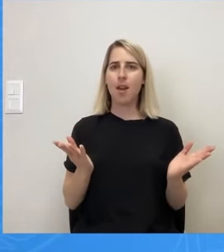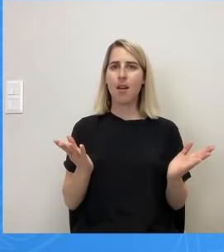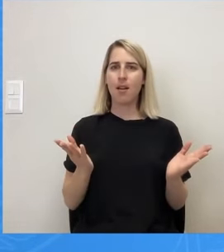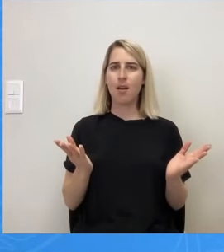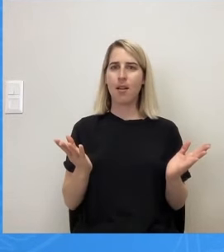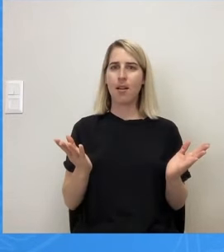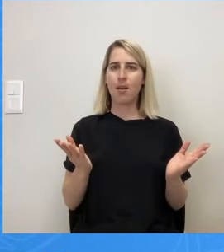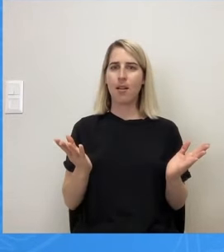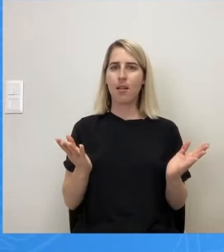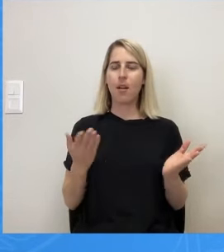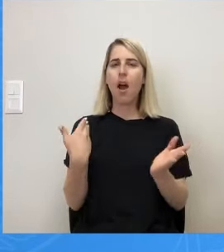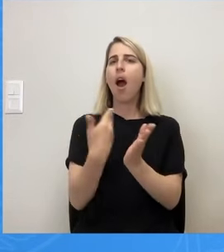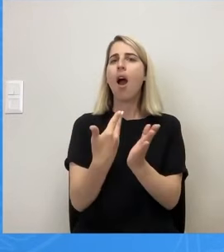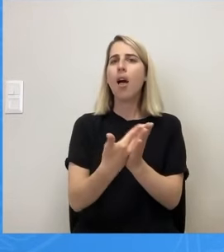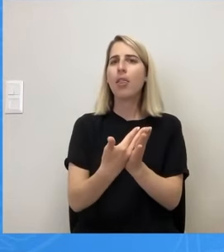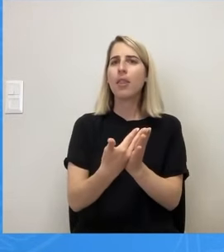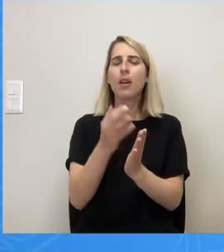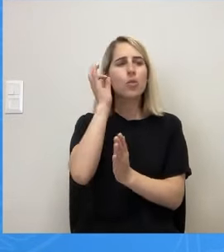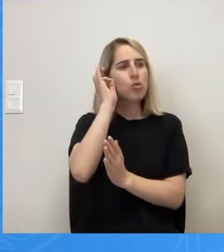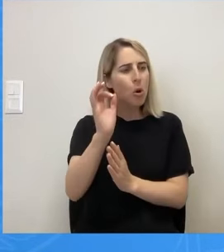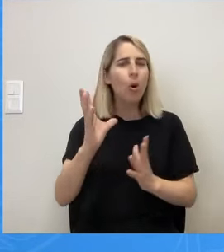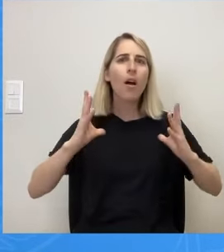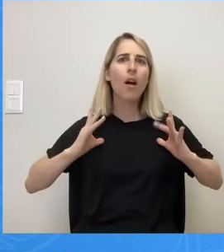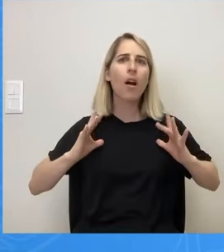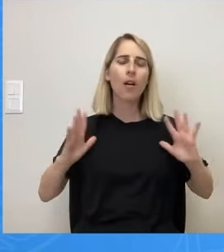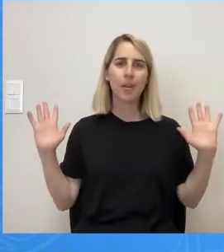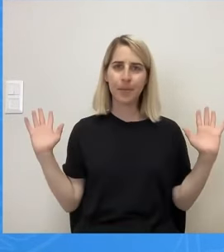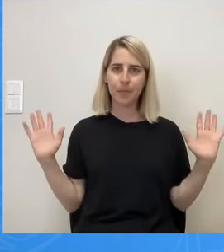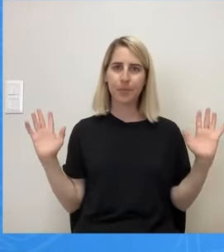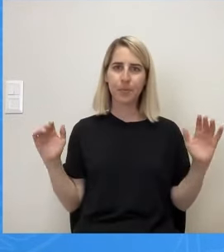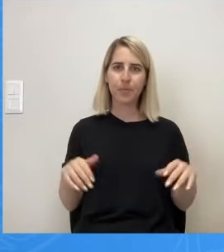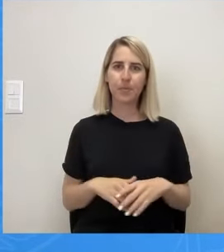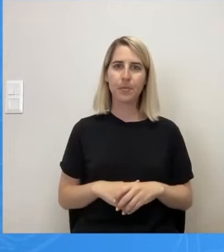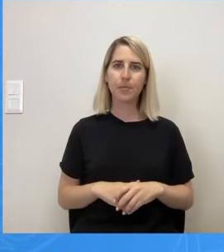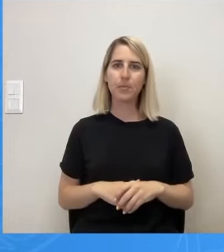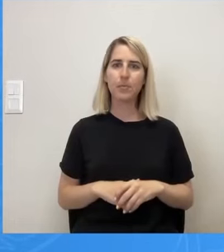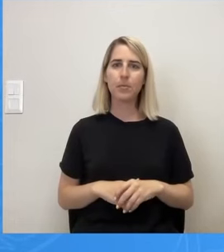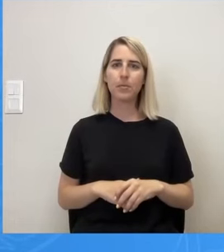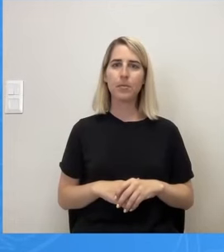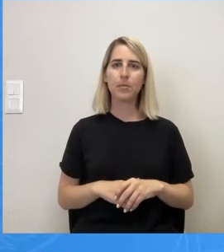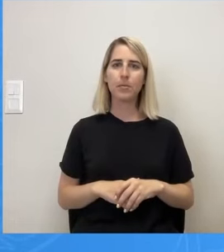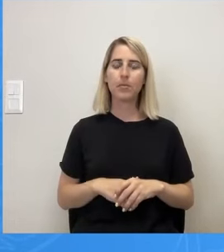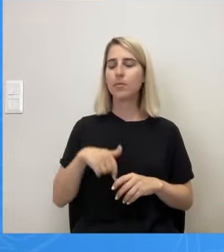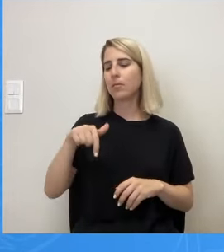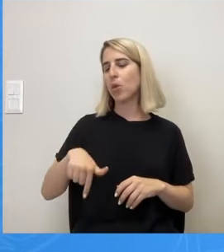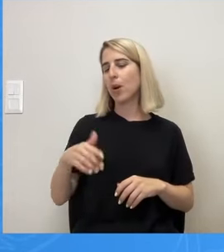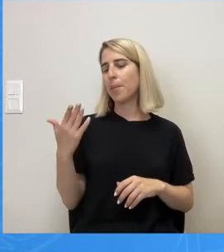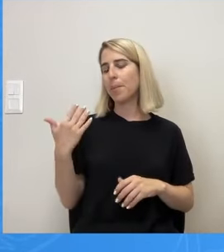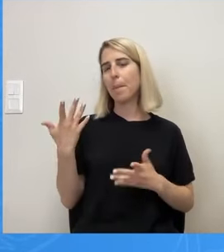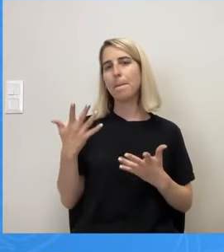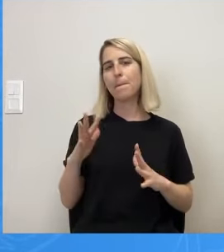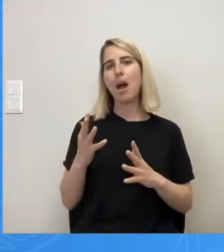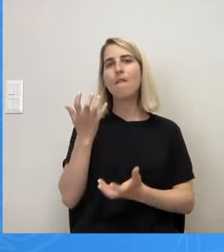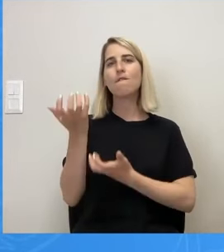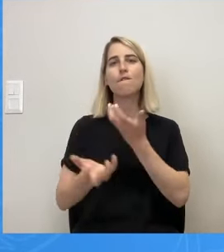τα προβλήματά του. Και τελειώνω με το εξής. Με αφορμή τη φωτιά στο λόφο του Κολωνού, η οποία